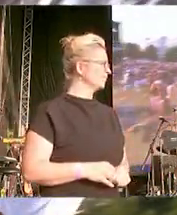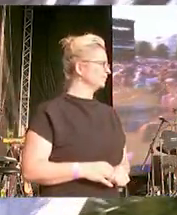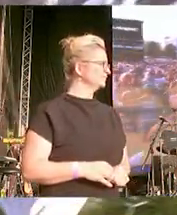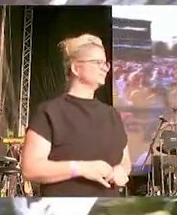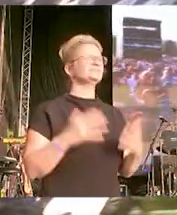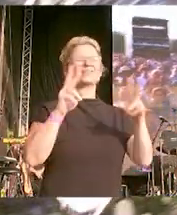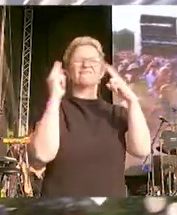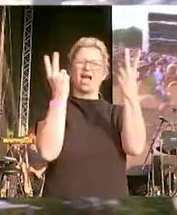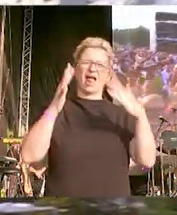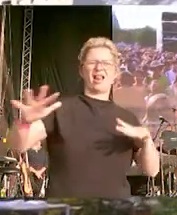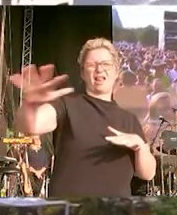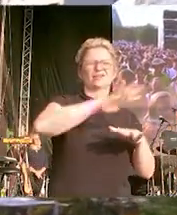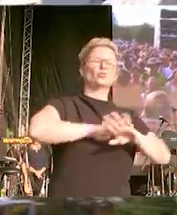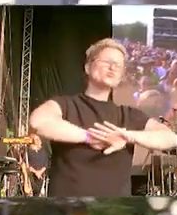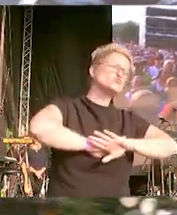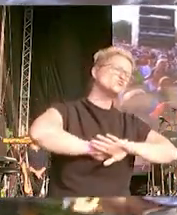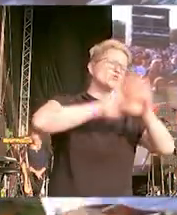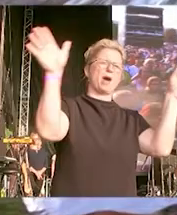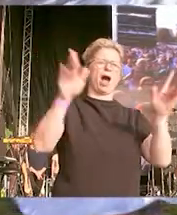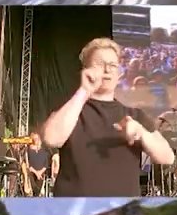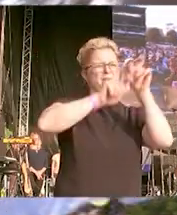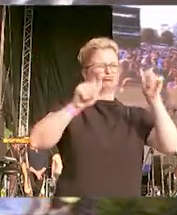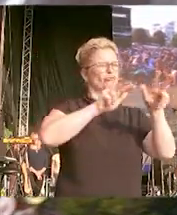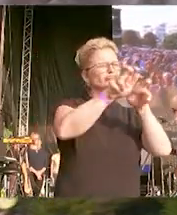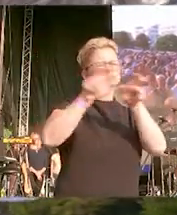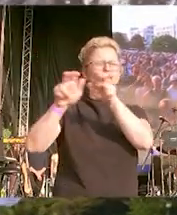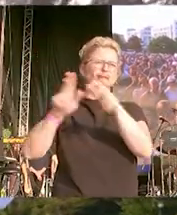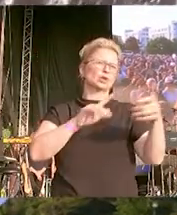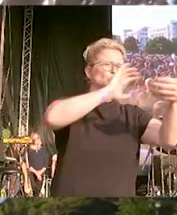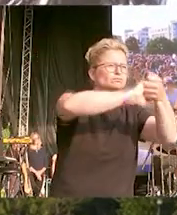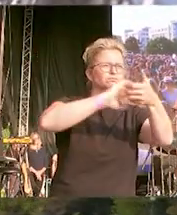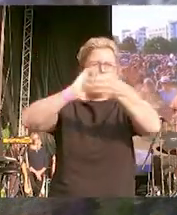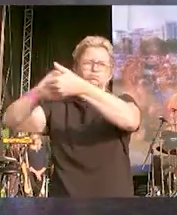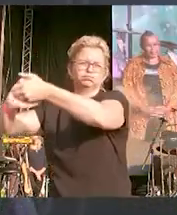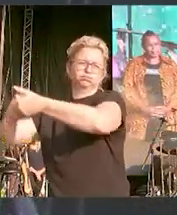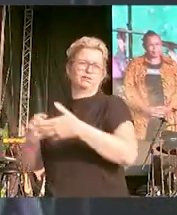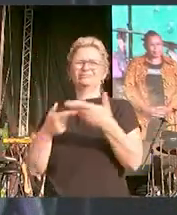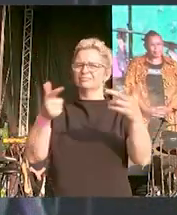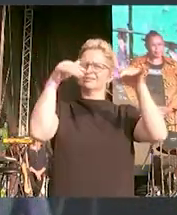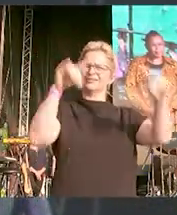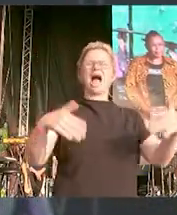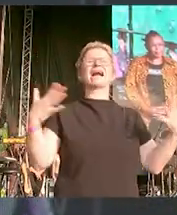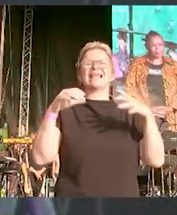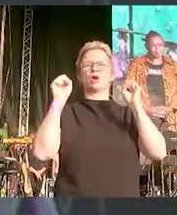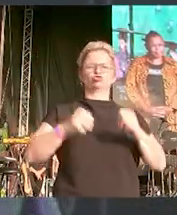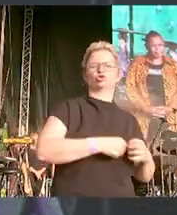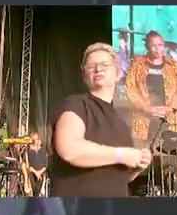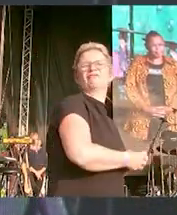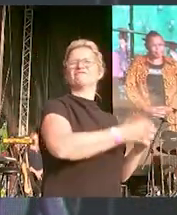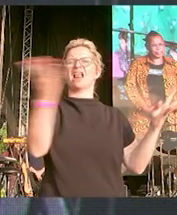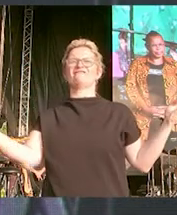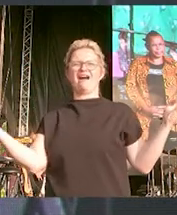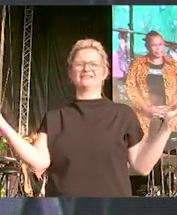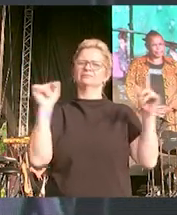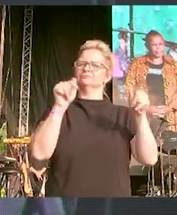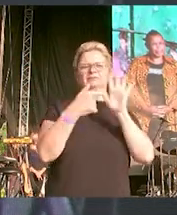Überall auf der Welt schließen sich die Menschen zu verschiedenen Organisationen zusammen. Diese Vielfalt der Klimaschutzbewegung zeigt,